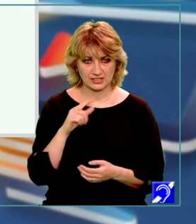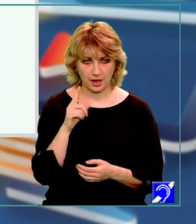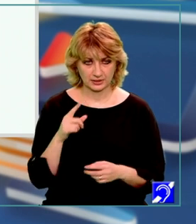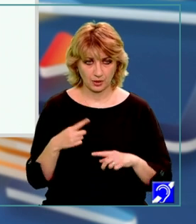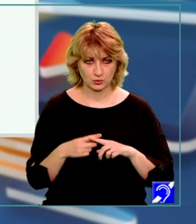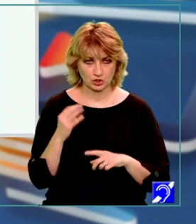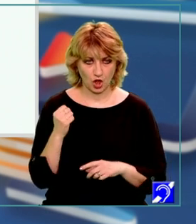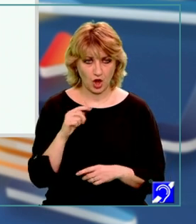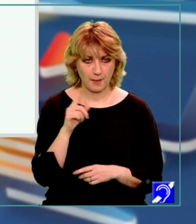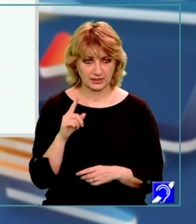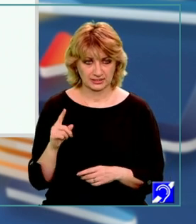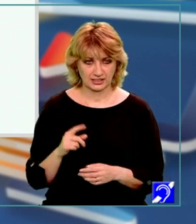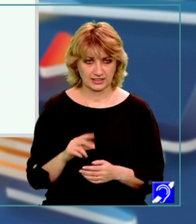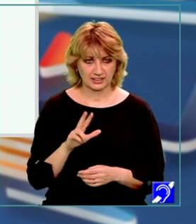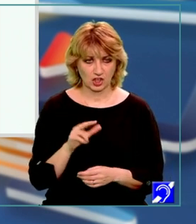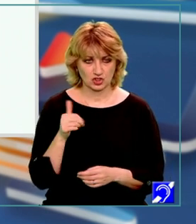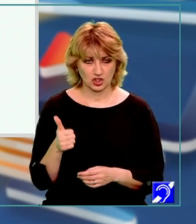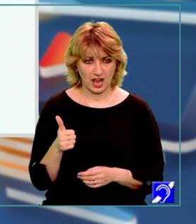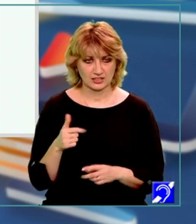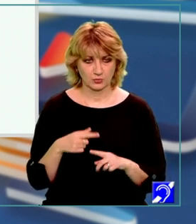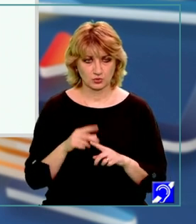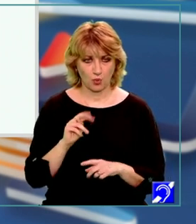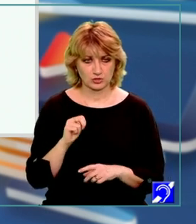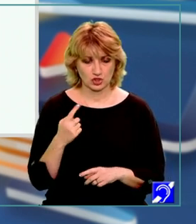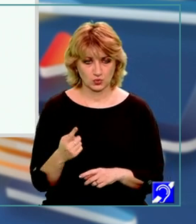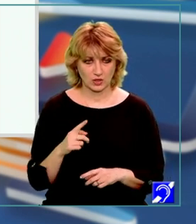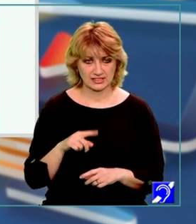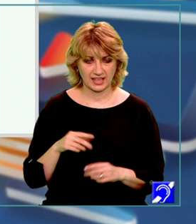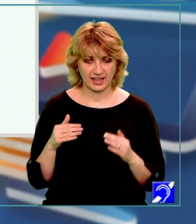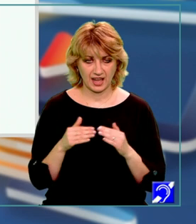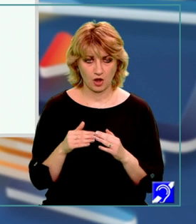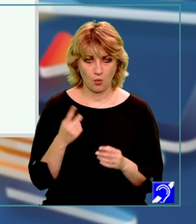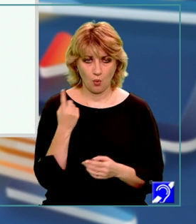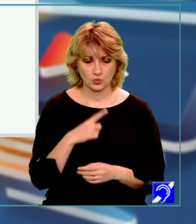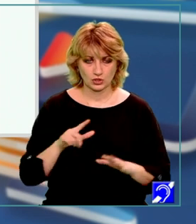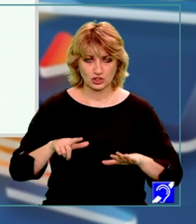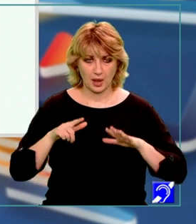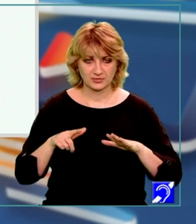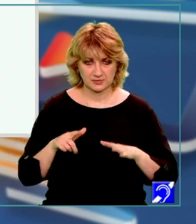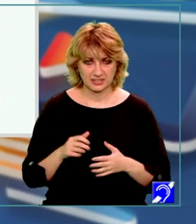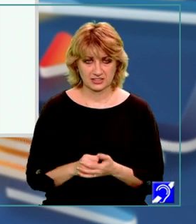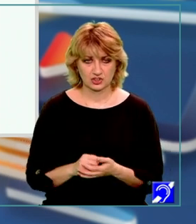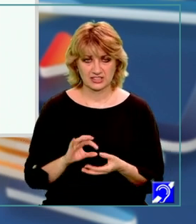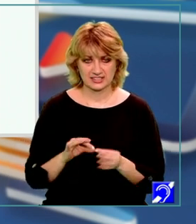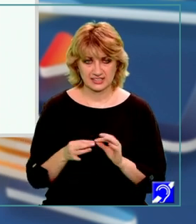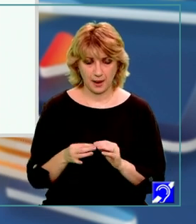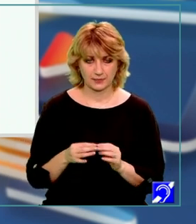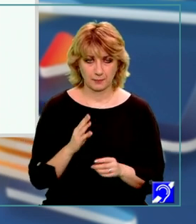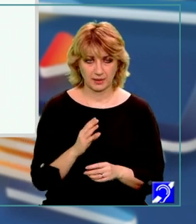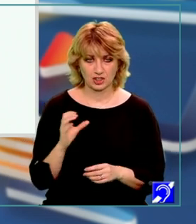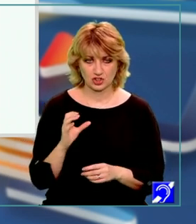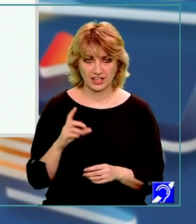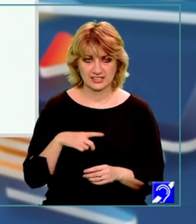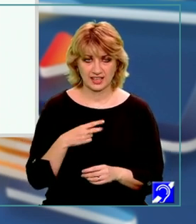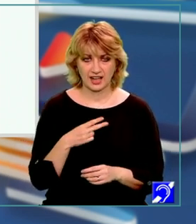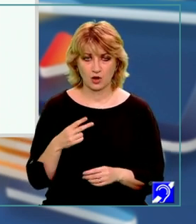plus 9 la pătrat 36 plus 81 este egal cu 117 înseamnă că BC este